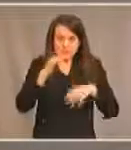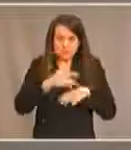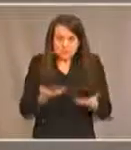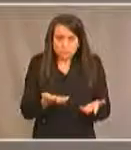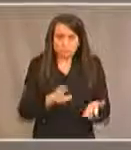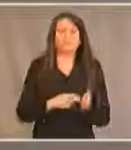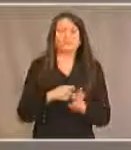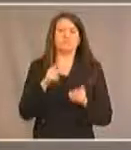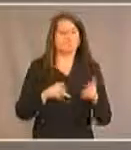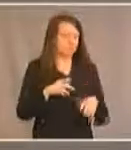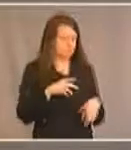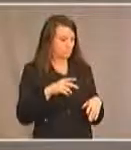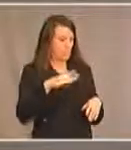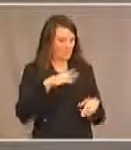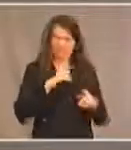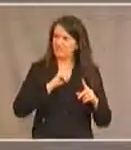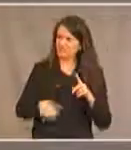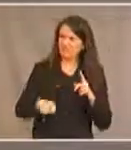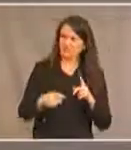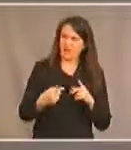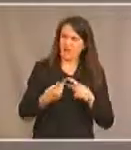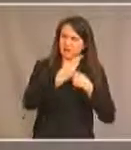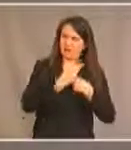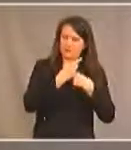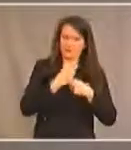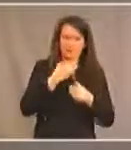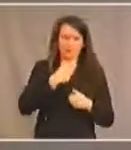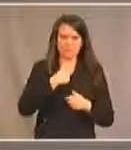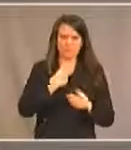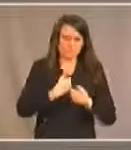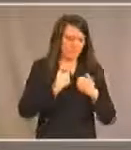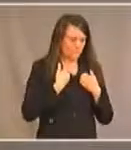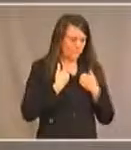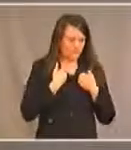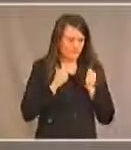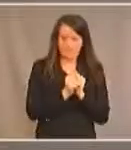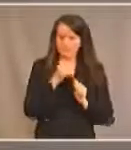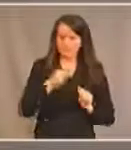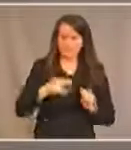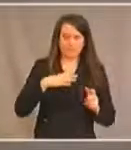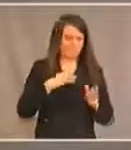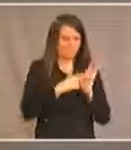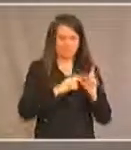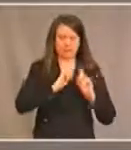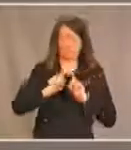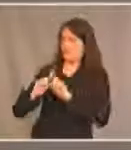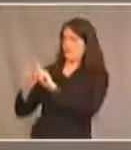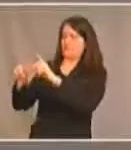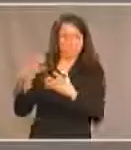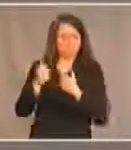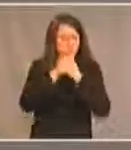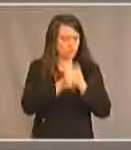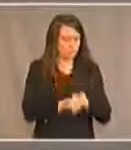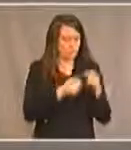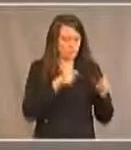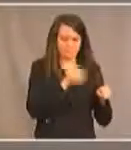Et donc, cette personne est traitée différemment comme citoyen et comme personne ayant un handicap en fonction des règles d